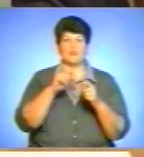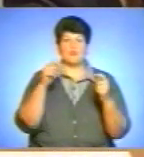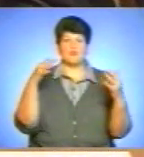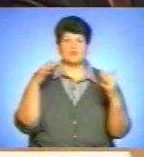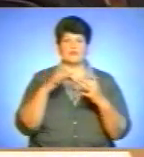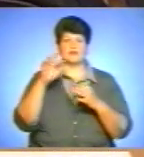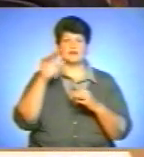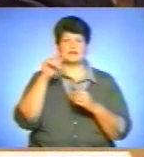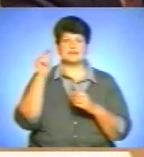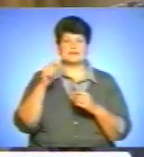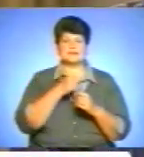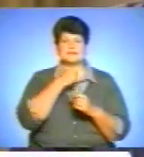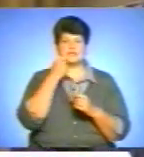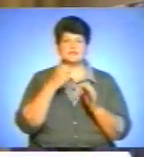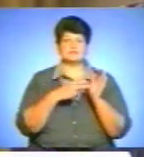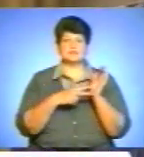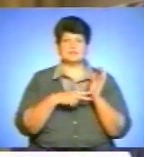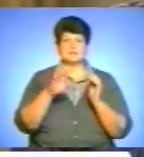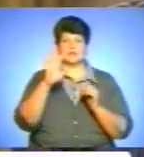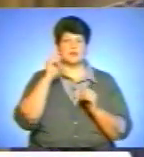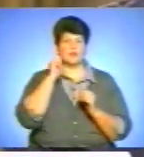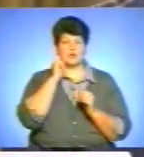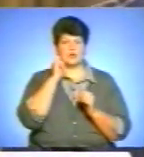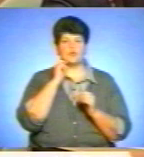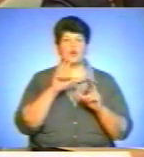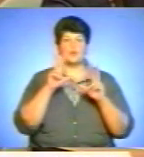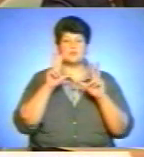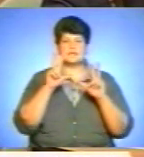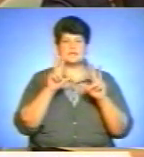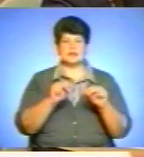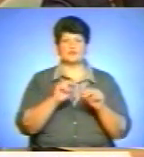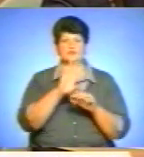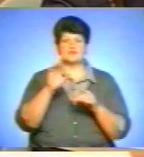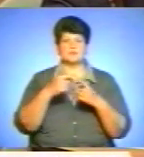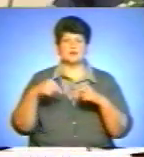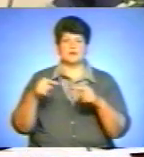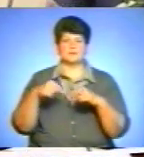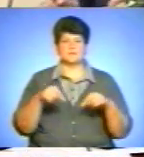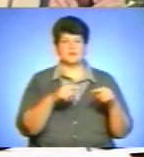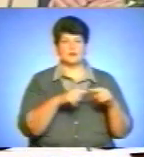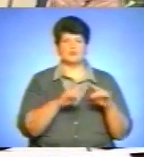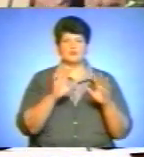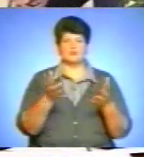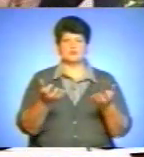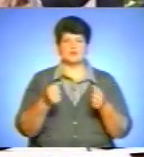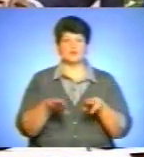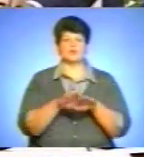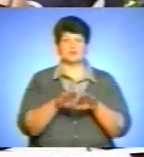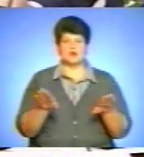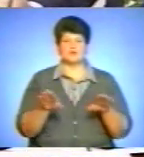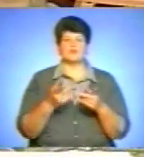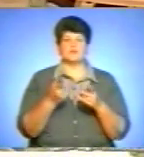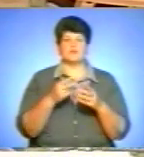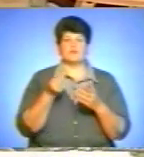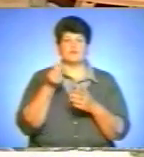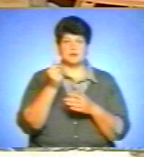старше 85 років. Кабміню обіцяють, що з наступного року всі ці категорії ветеранів отримуватимуть такі ж високі виплати, як інваліди 1